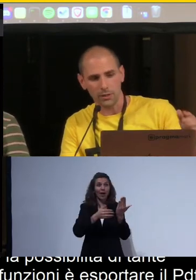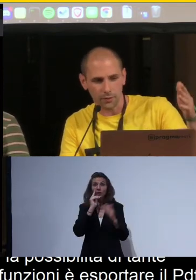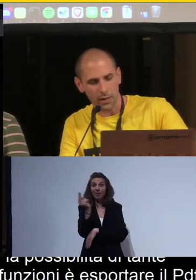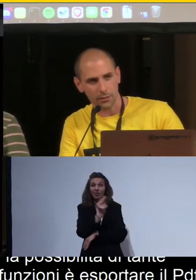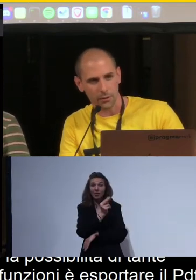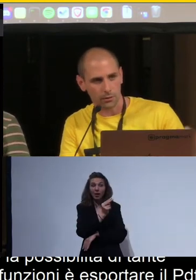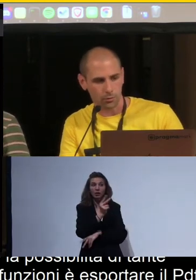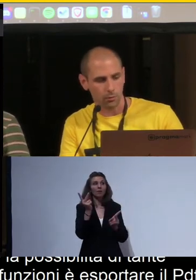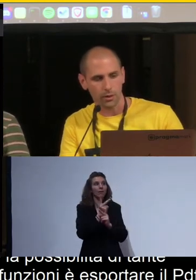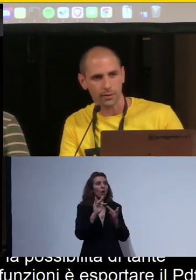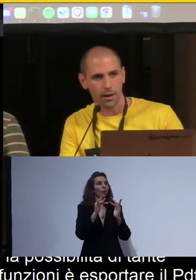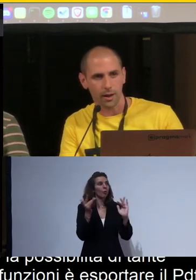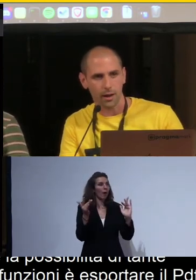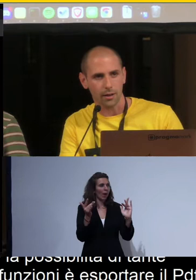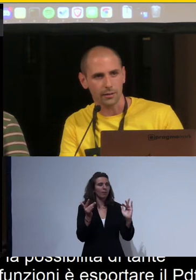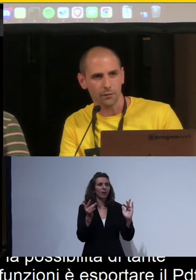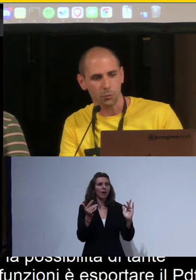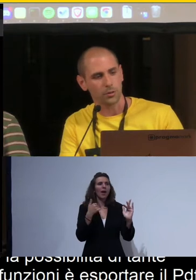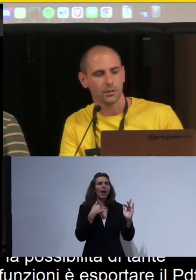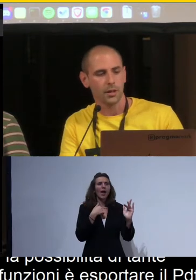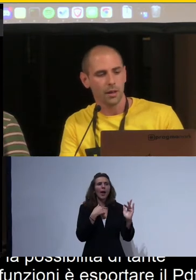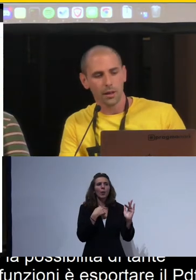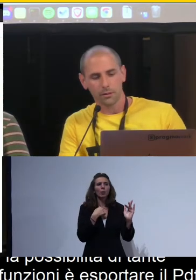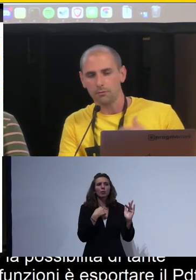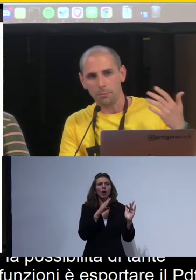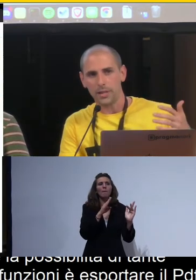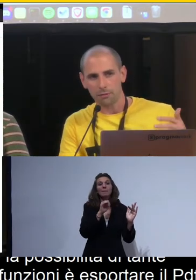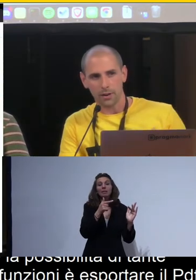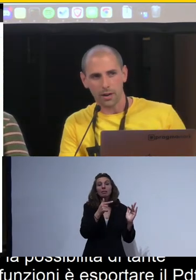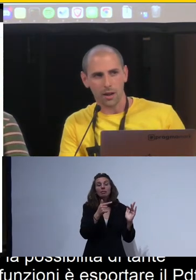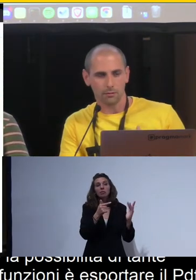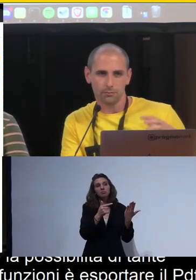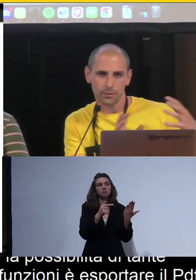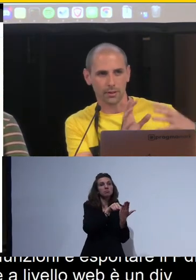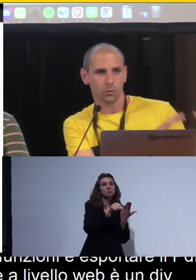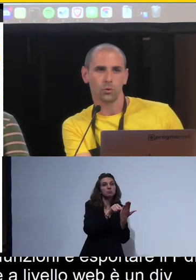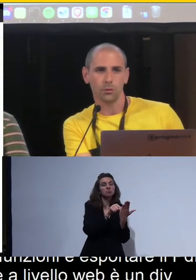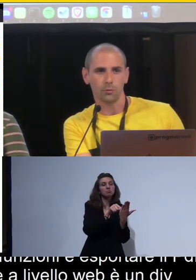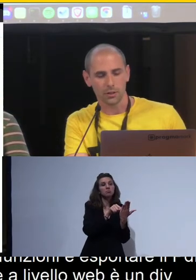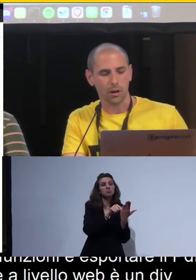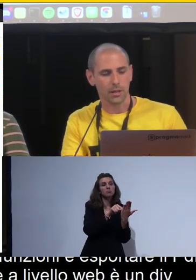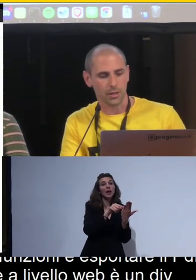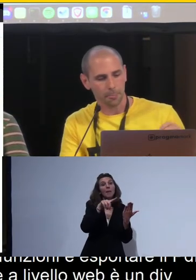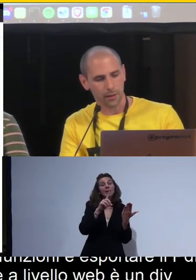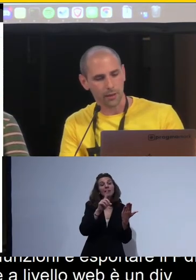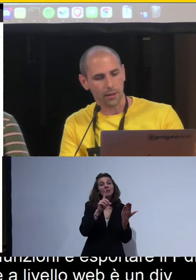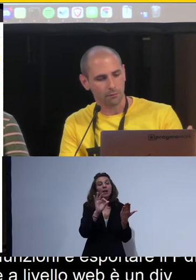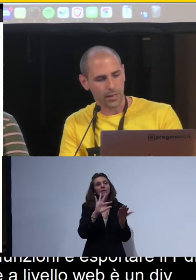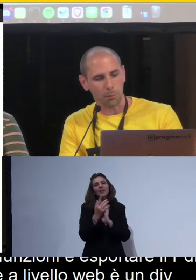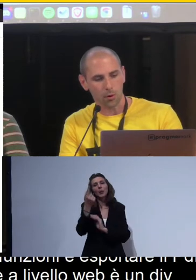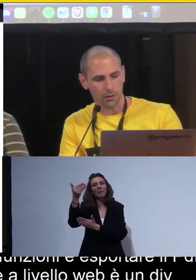è un div grande quanto l'intera viewport, nel PDF verrà tradotto in una singola pagina